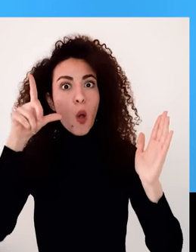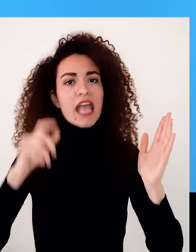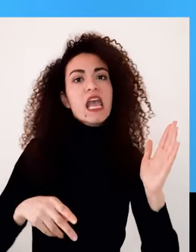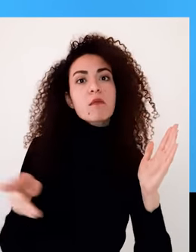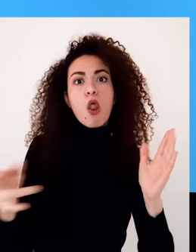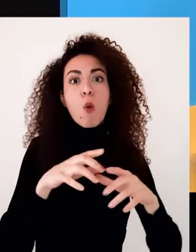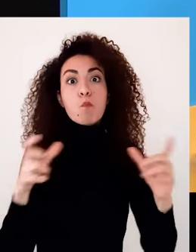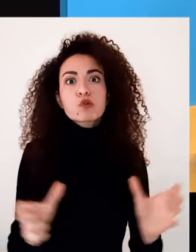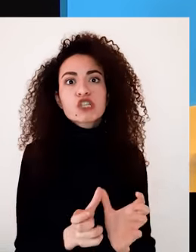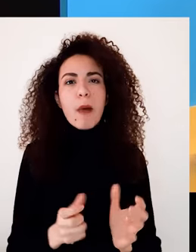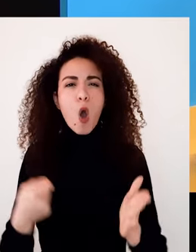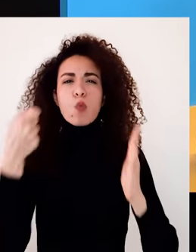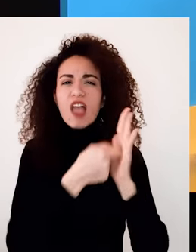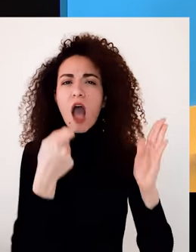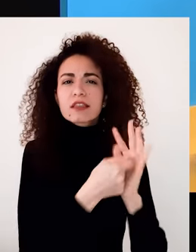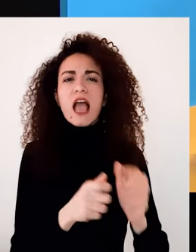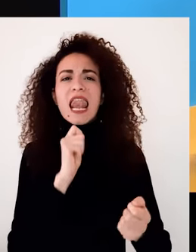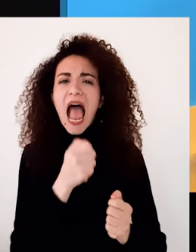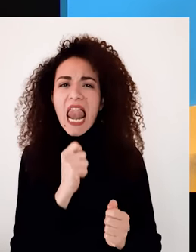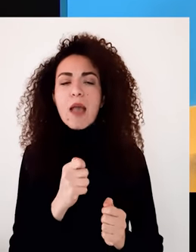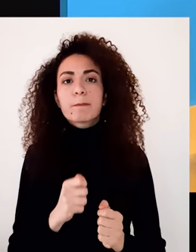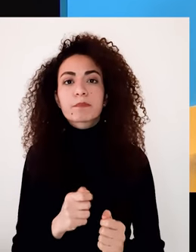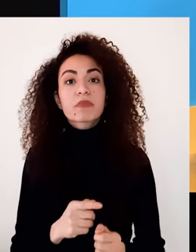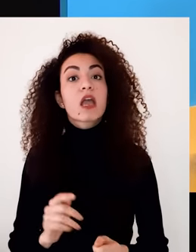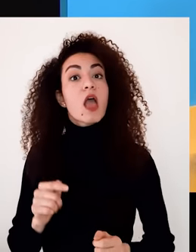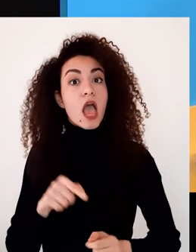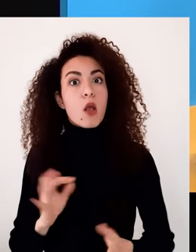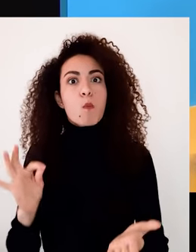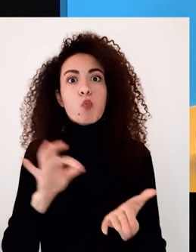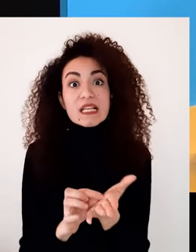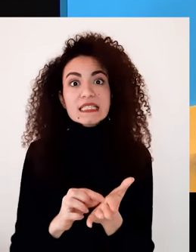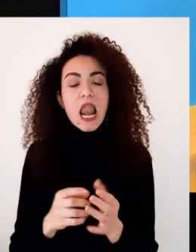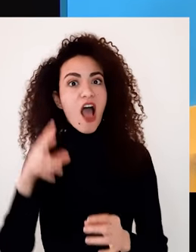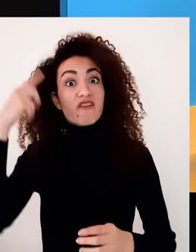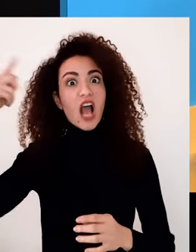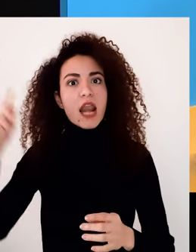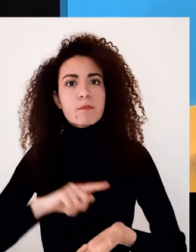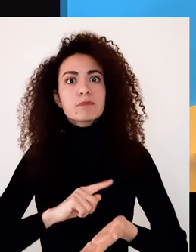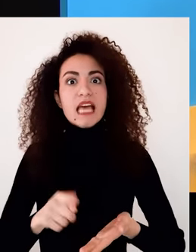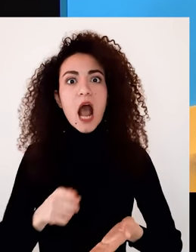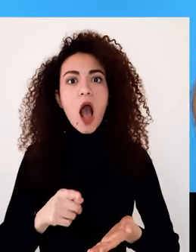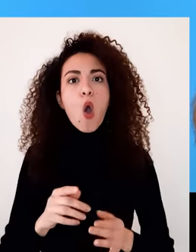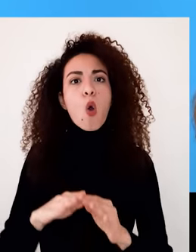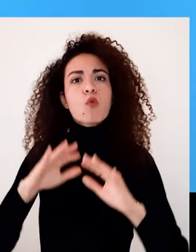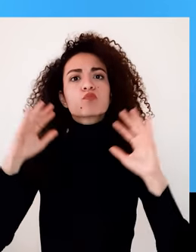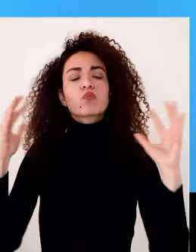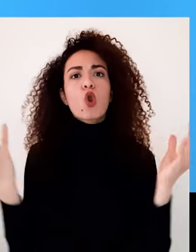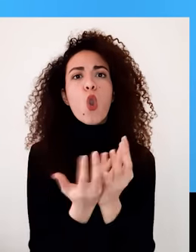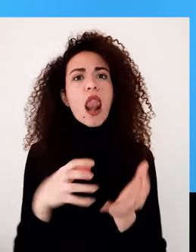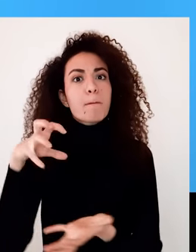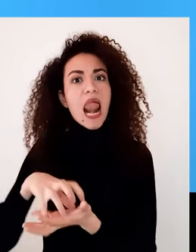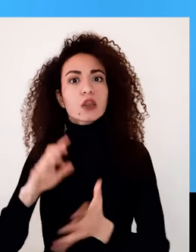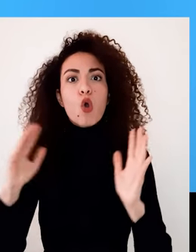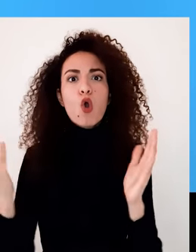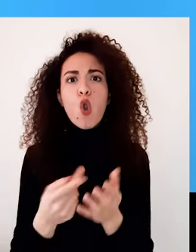الأهداف المرجوة أهمية مواقع التواصل أنها بتوصل بشكل أسرع وممكن يتحول موضوع لقضية رأي عام طبعاً المناصرة على